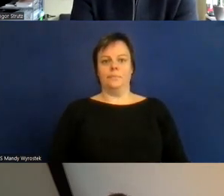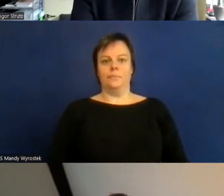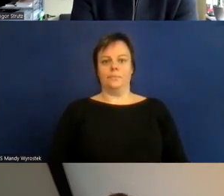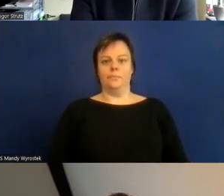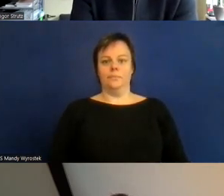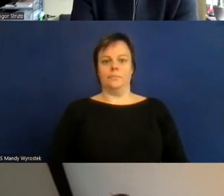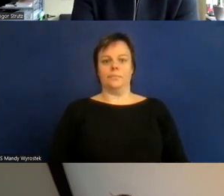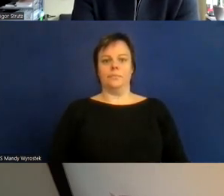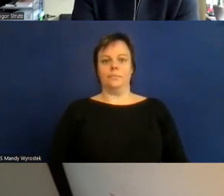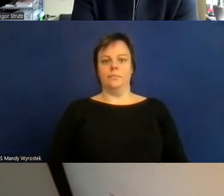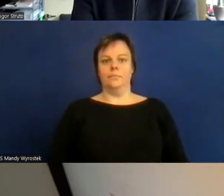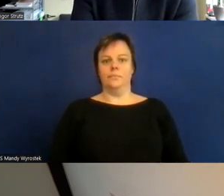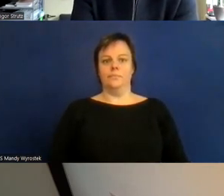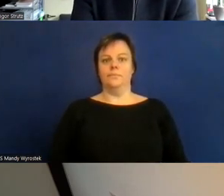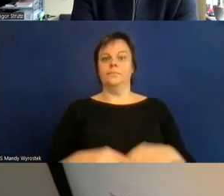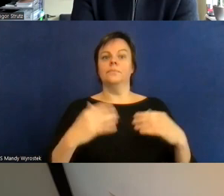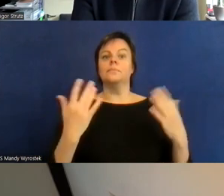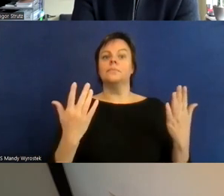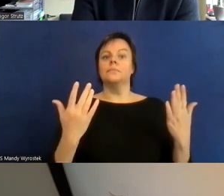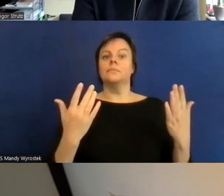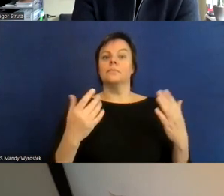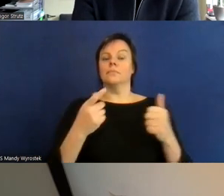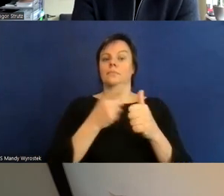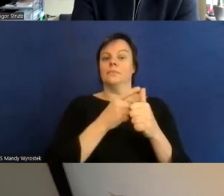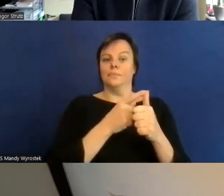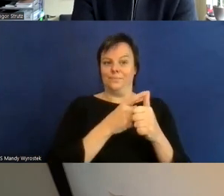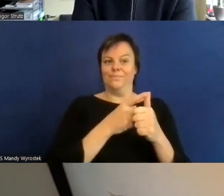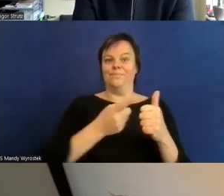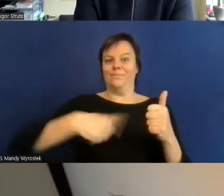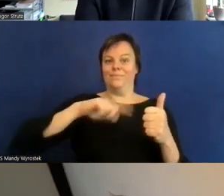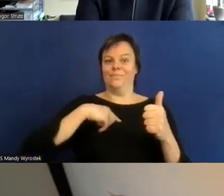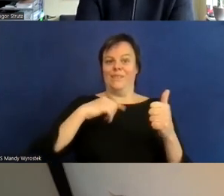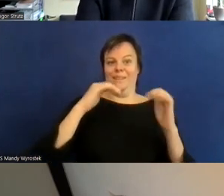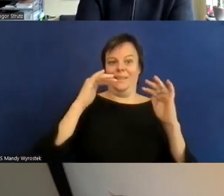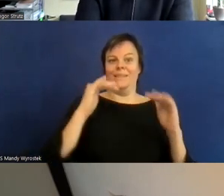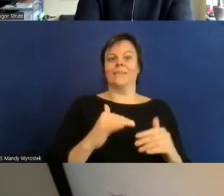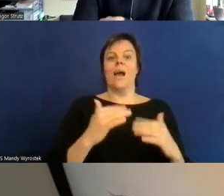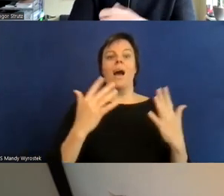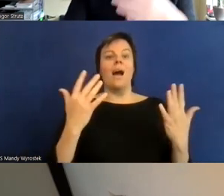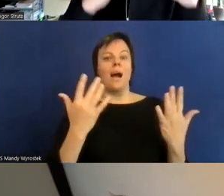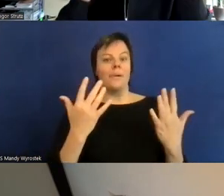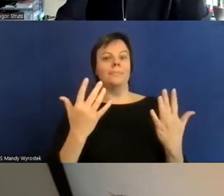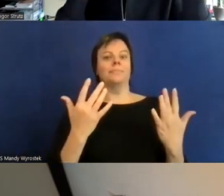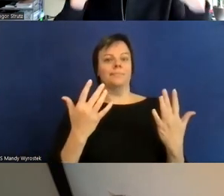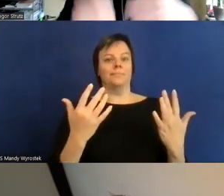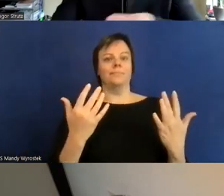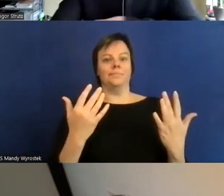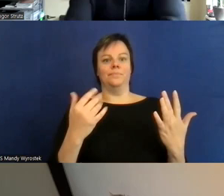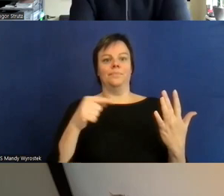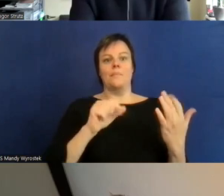haben Formen der kognitiven Einschränkungen und wir haben natürlich auch die psychischen Behinderungen also Formen von